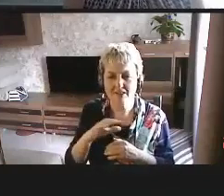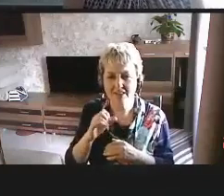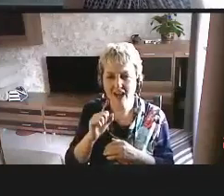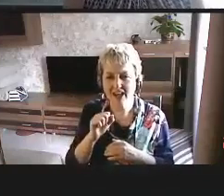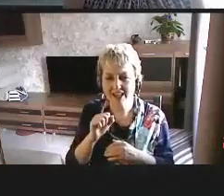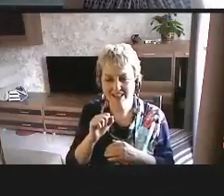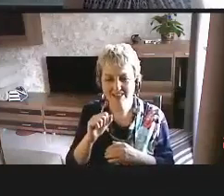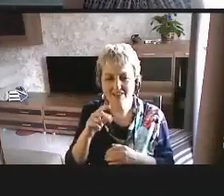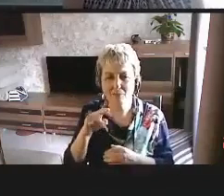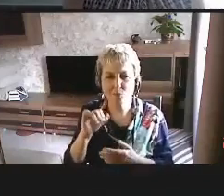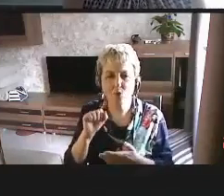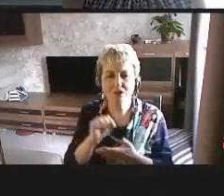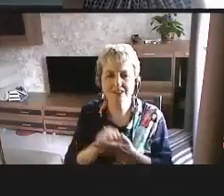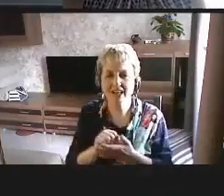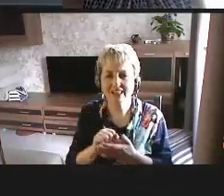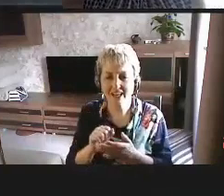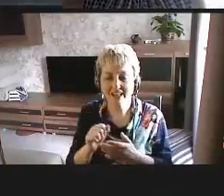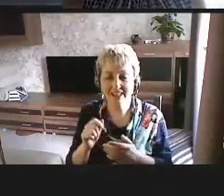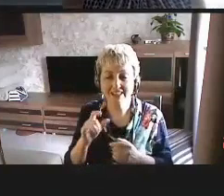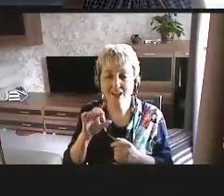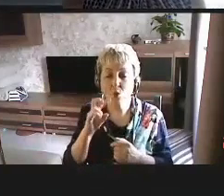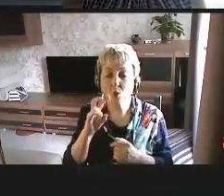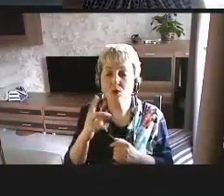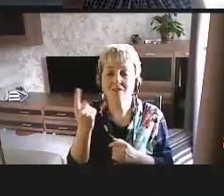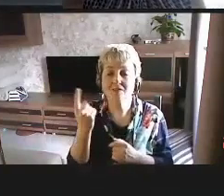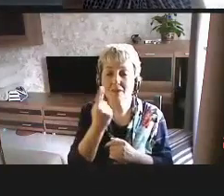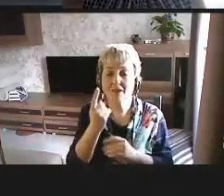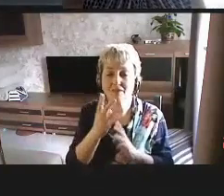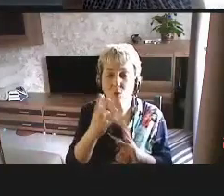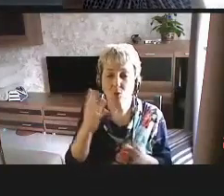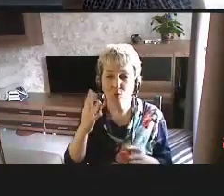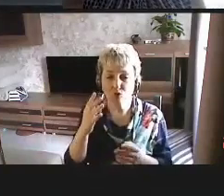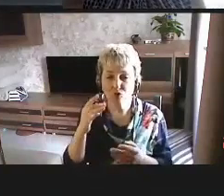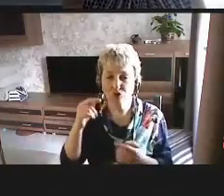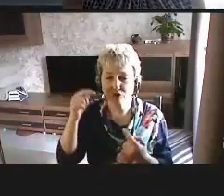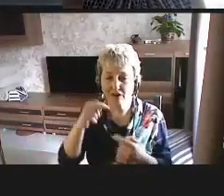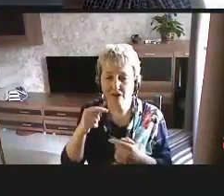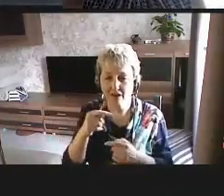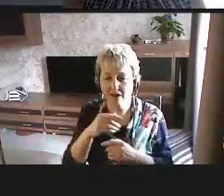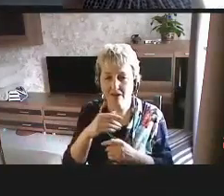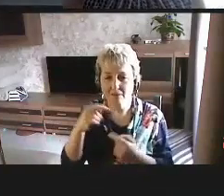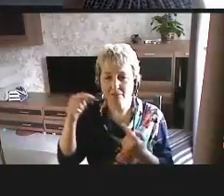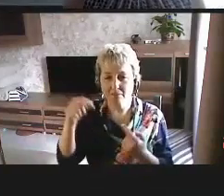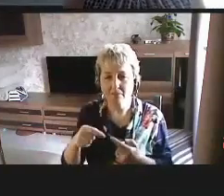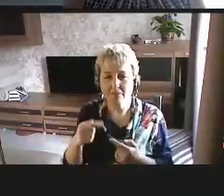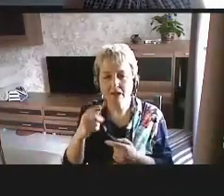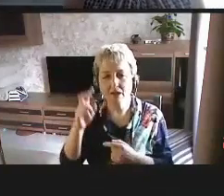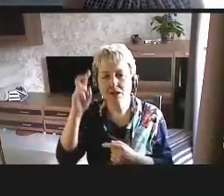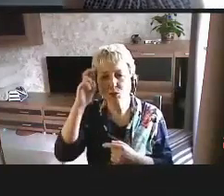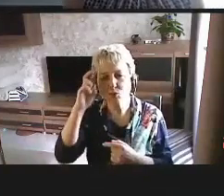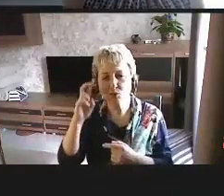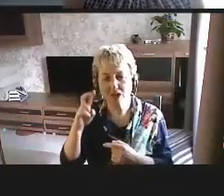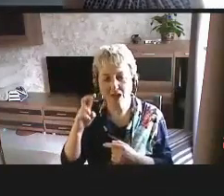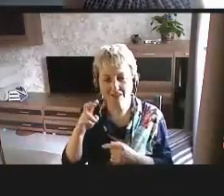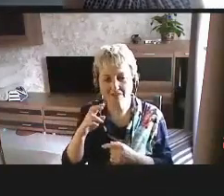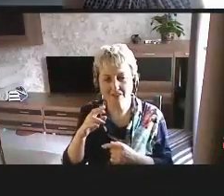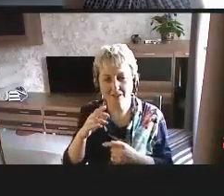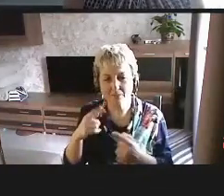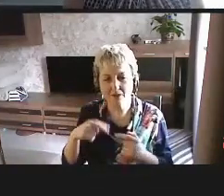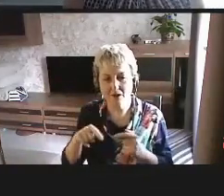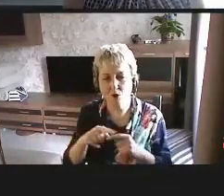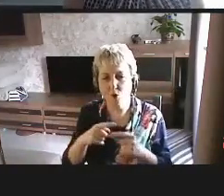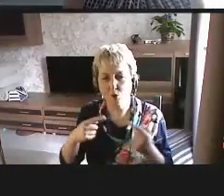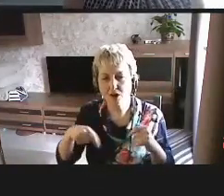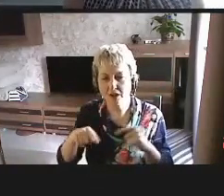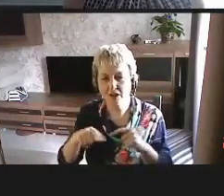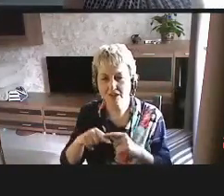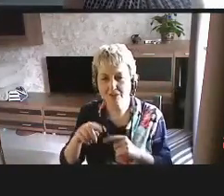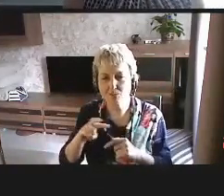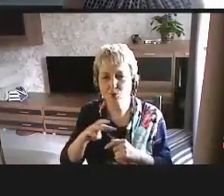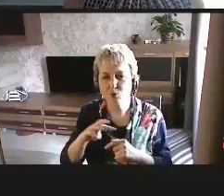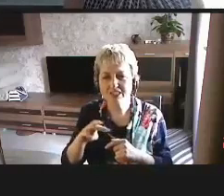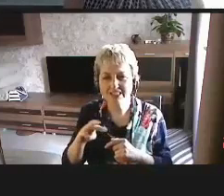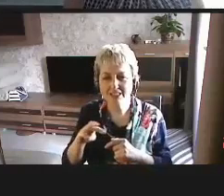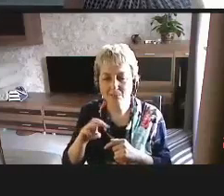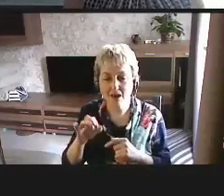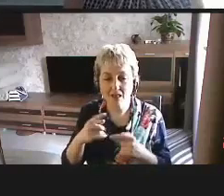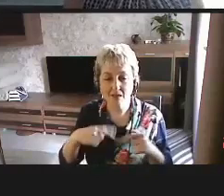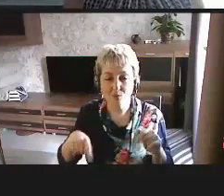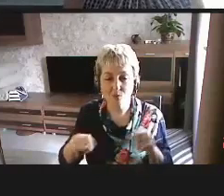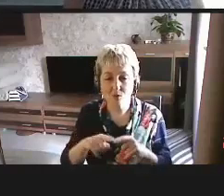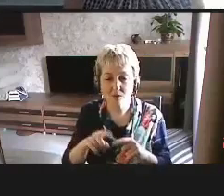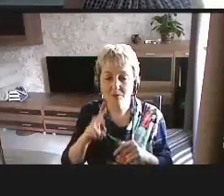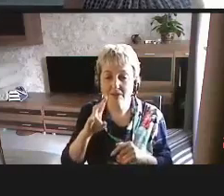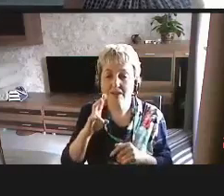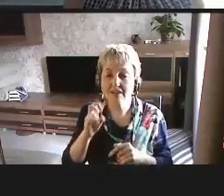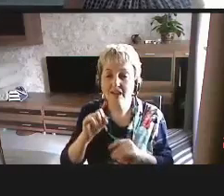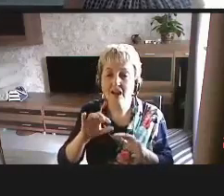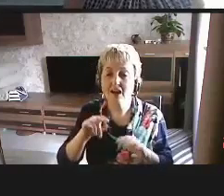стандартизации, и он в первую очередь адресован государственным органам, муниципальным органам на